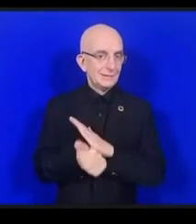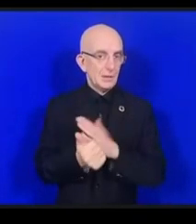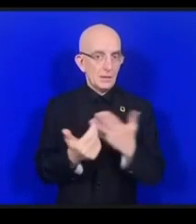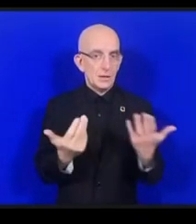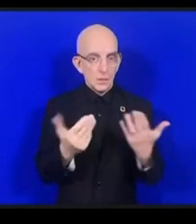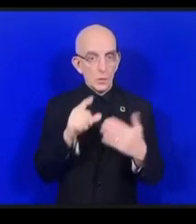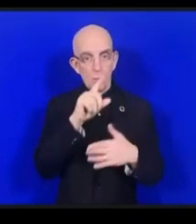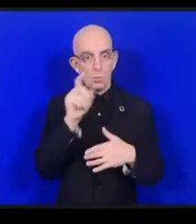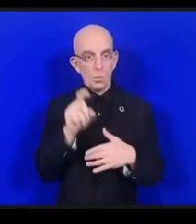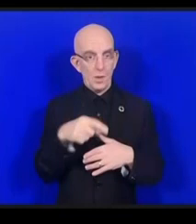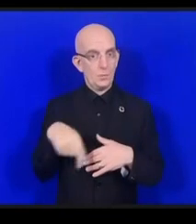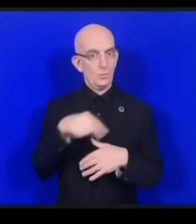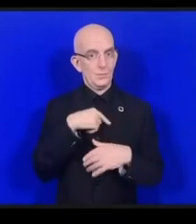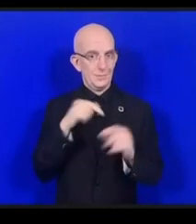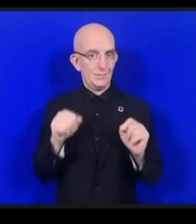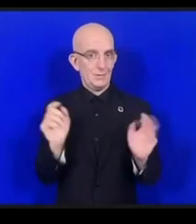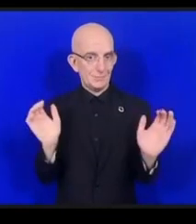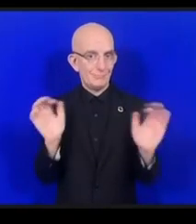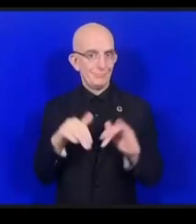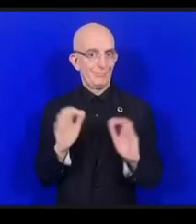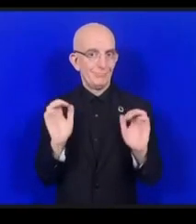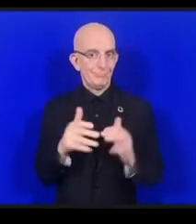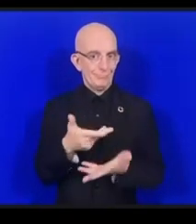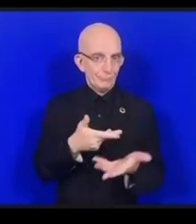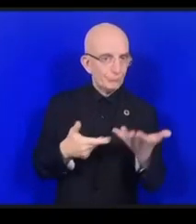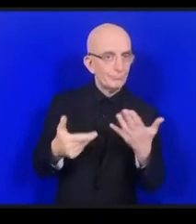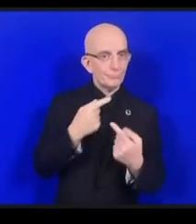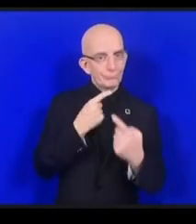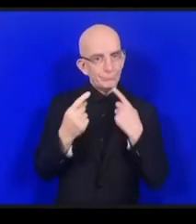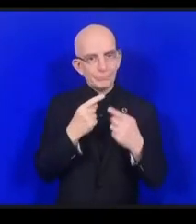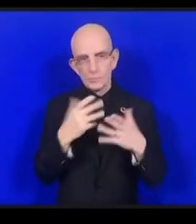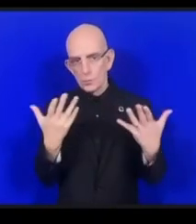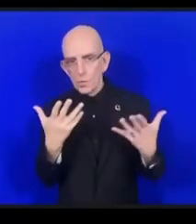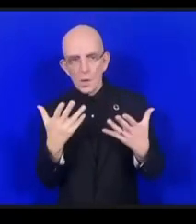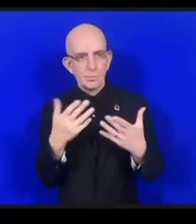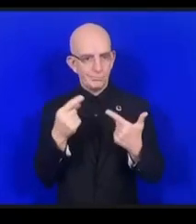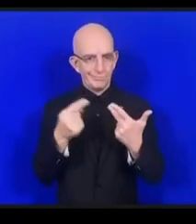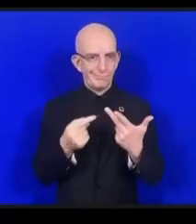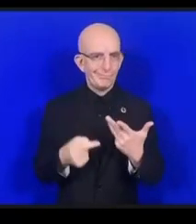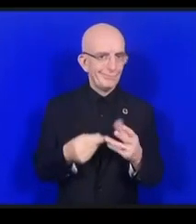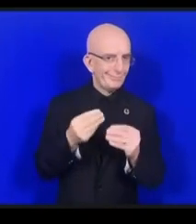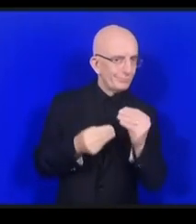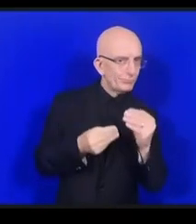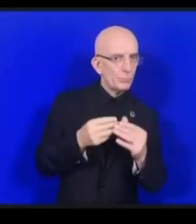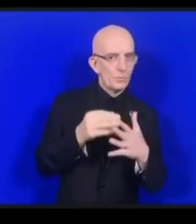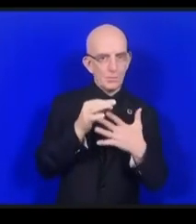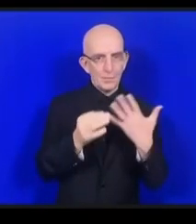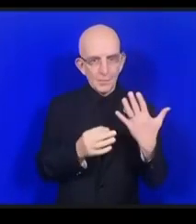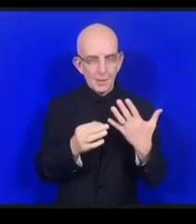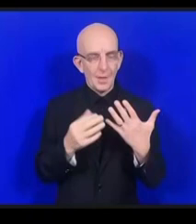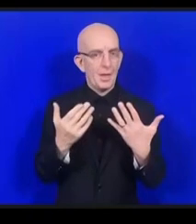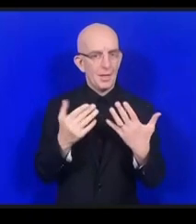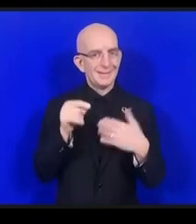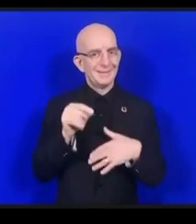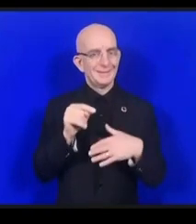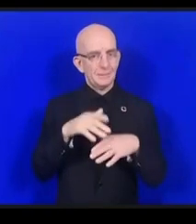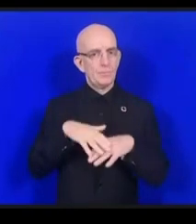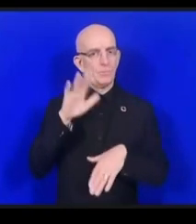on est ici pour parler des différentes questions mais aussi pour mieux comprendre